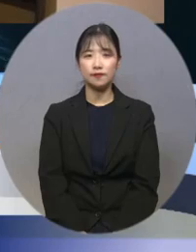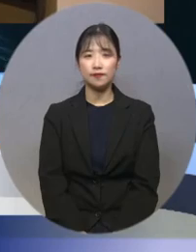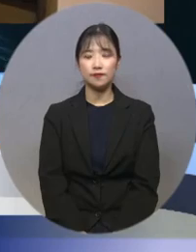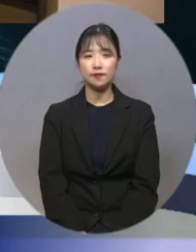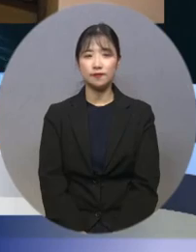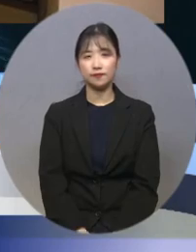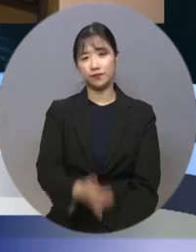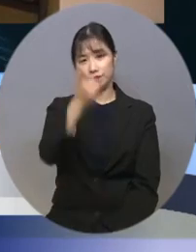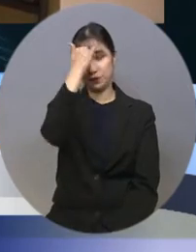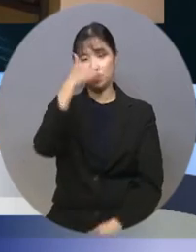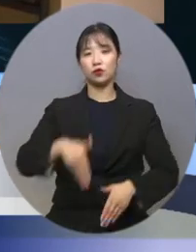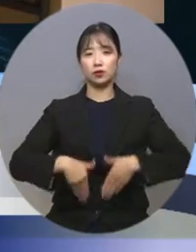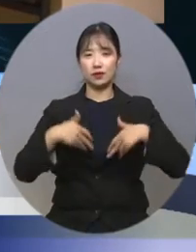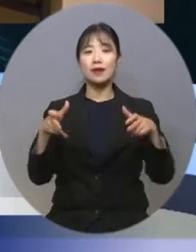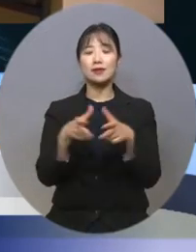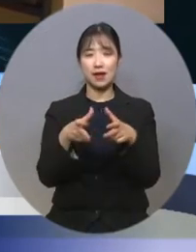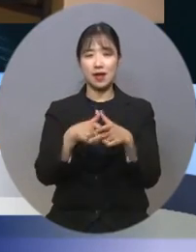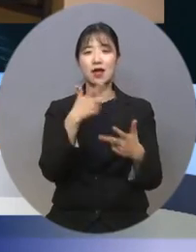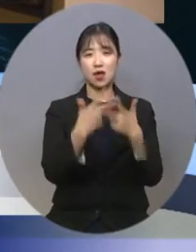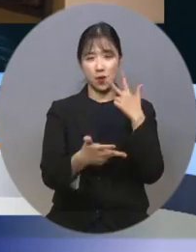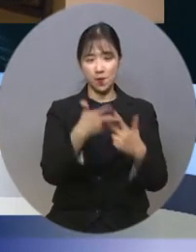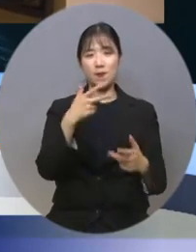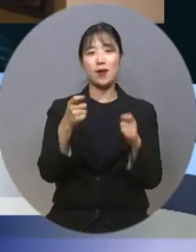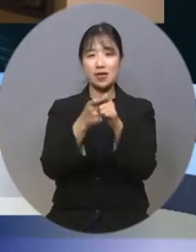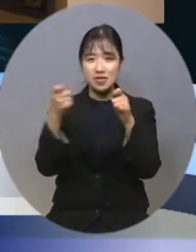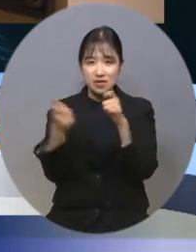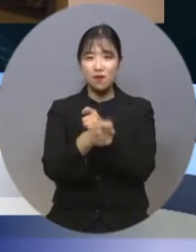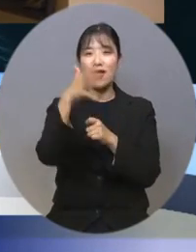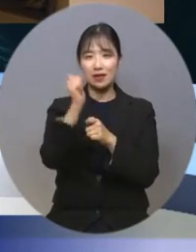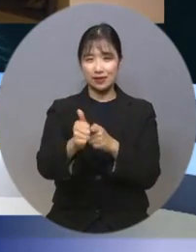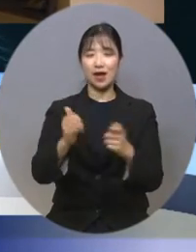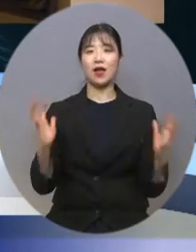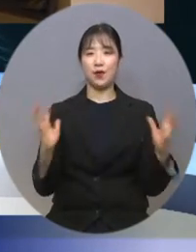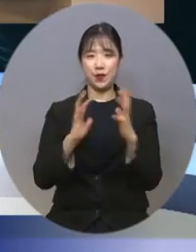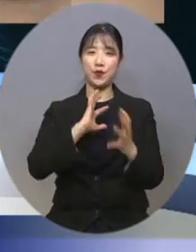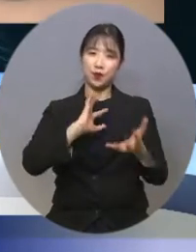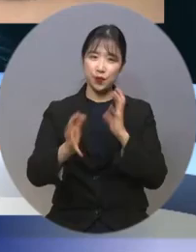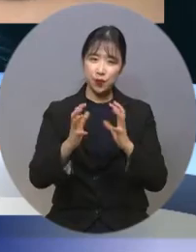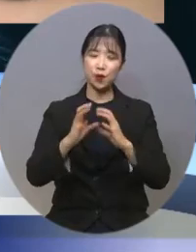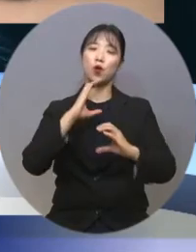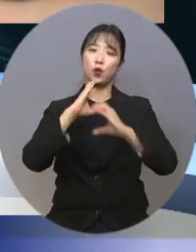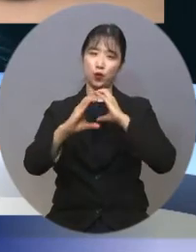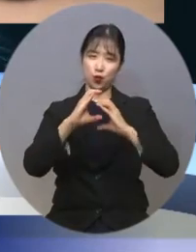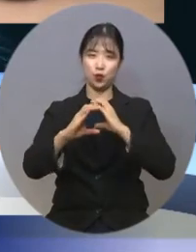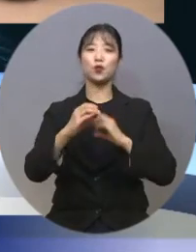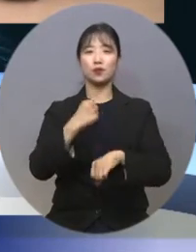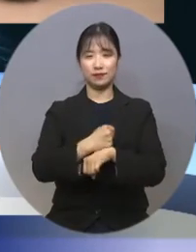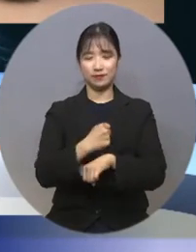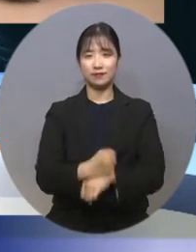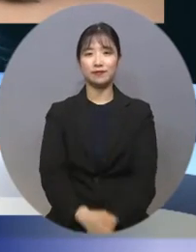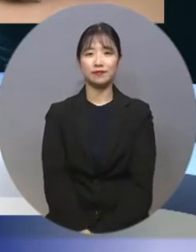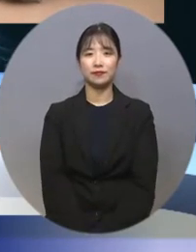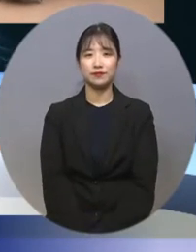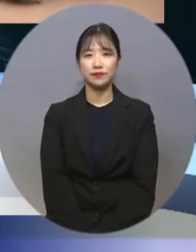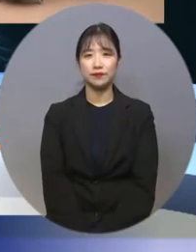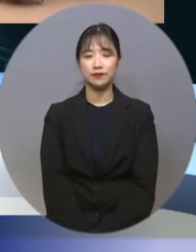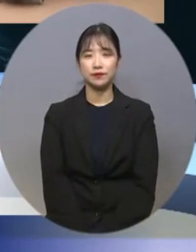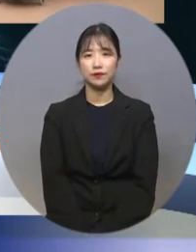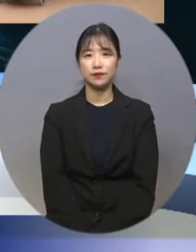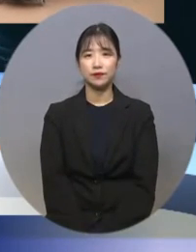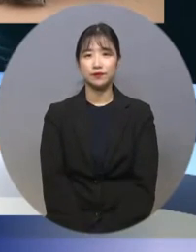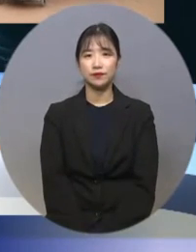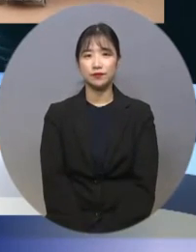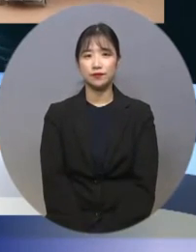충남 장애인협회가 시군지회장 간담회를 열고 소통하는 시간을 가졌습니다. 보도에 김현주